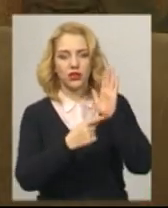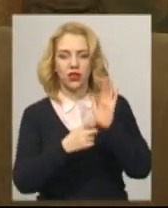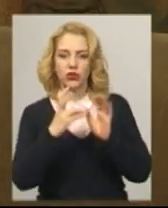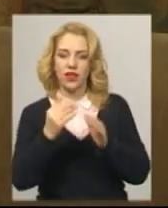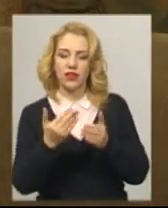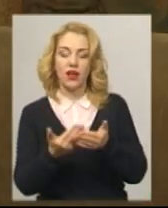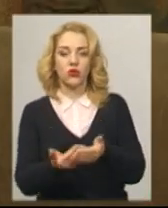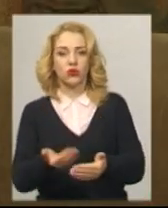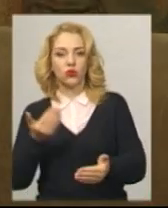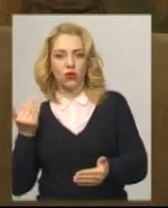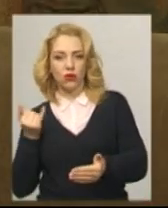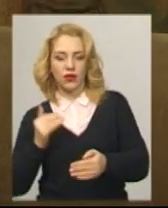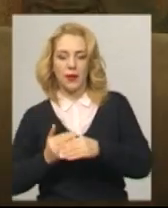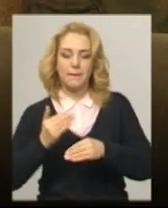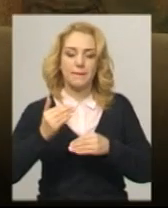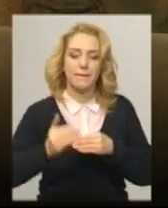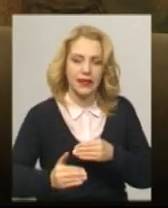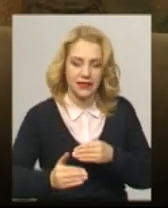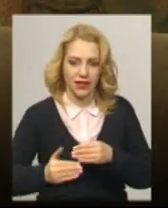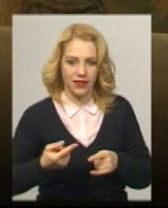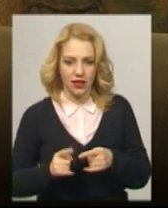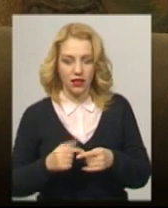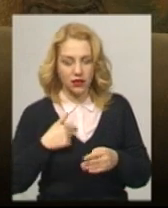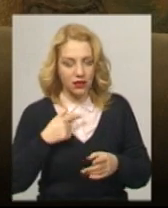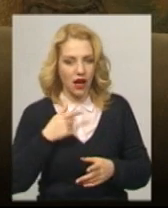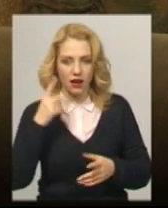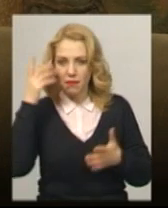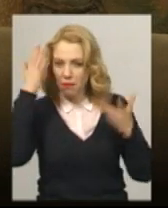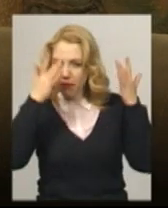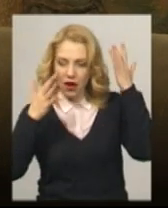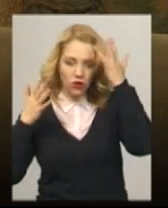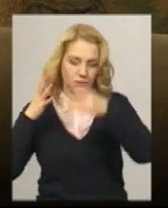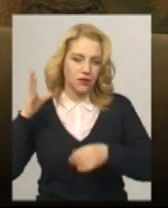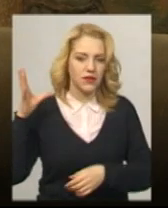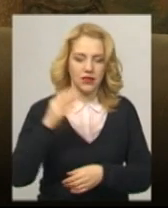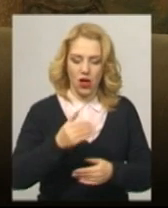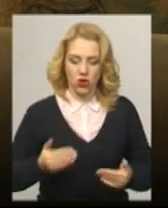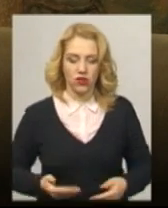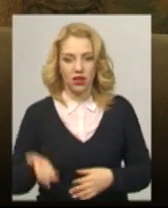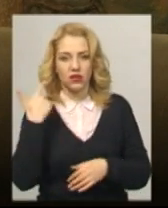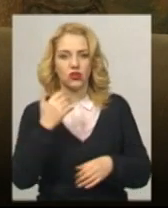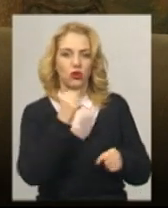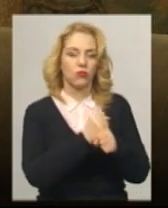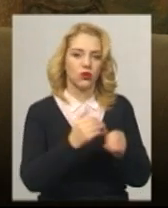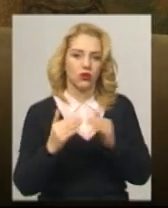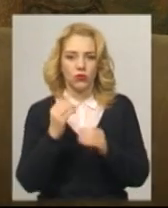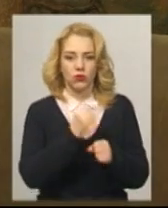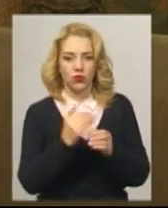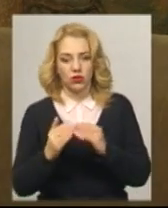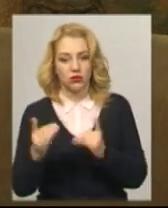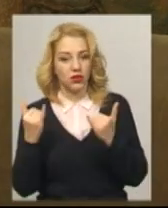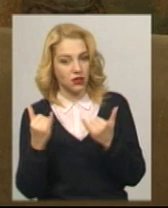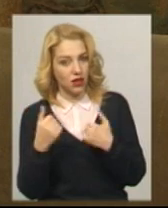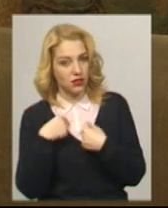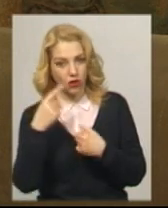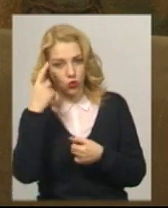Я переосмислила взагалі людське існування. Коли раніше робота – дом, робота – дом, то зараз, я